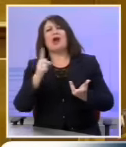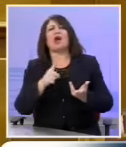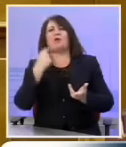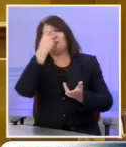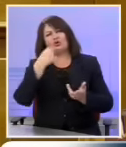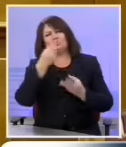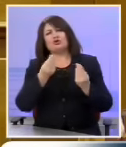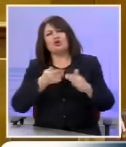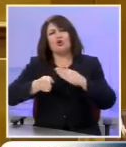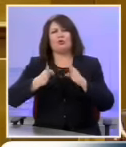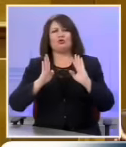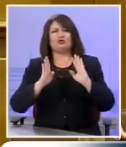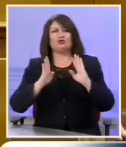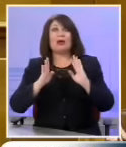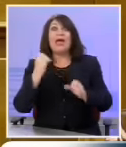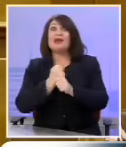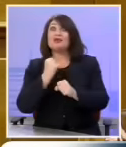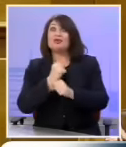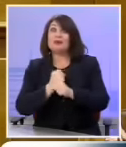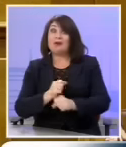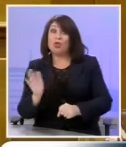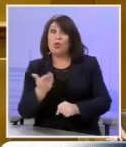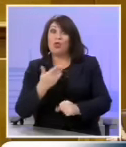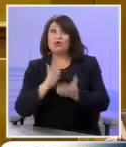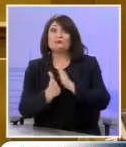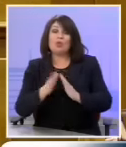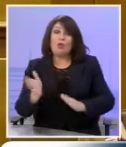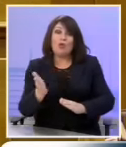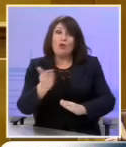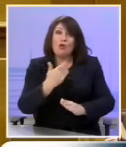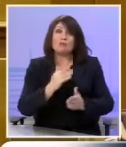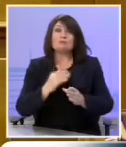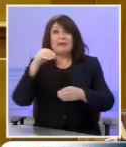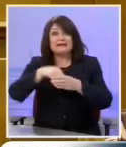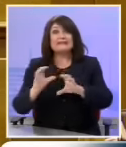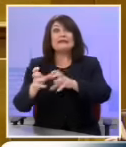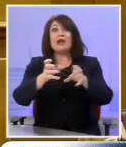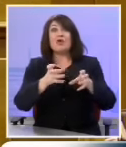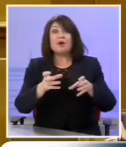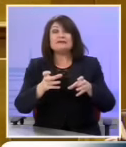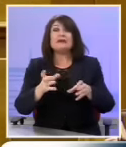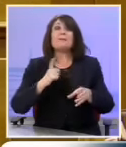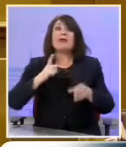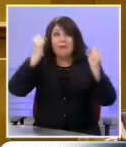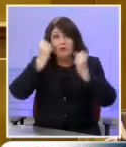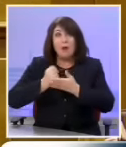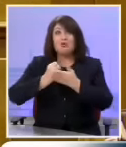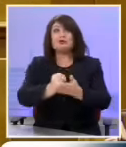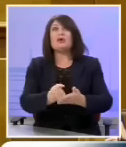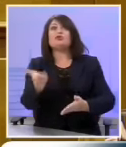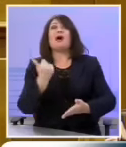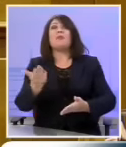προσώπων. Σημαίνει πολλά για τους εργαζόμενους που θα απολυθούν, περιμένοντας μια αποζημίωση που δεν θα έλφει.